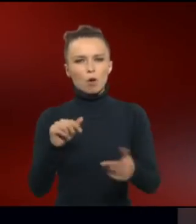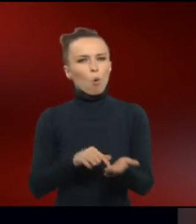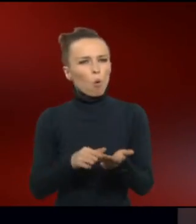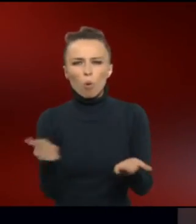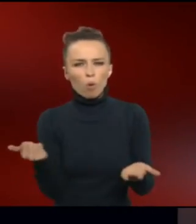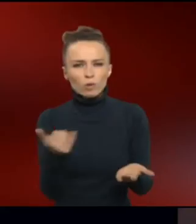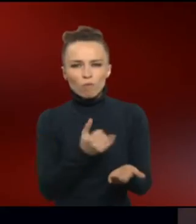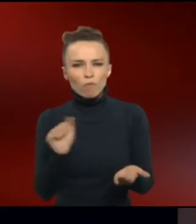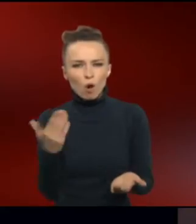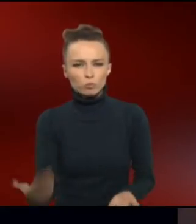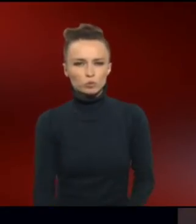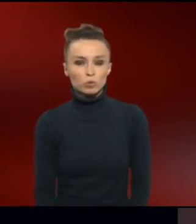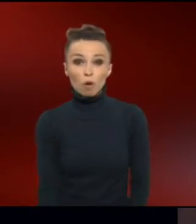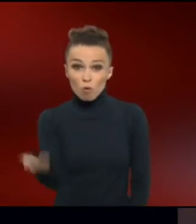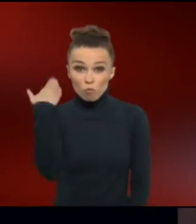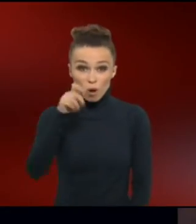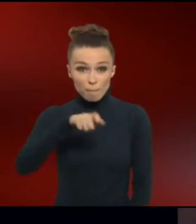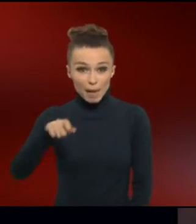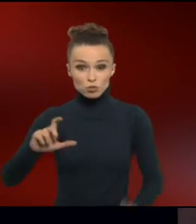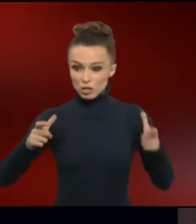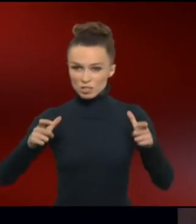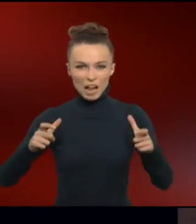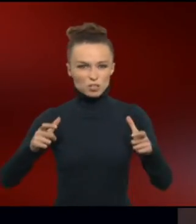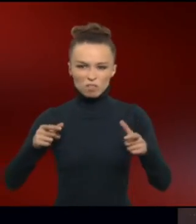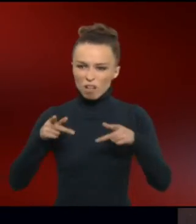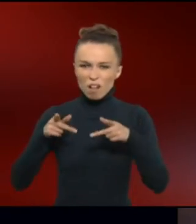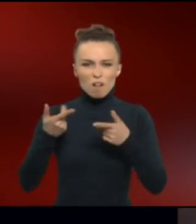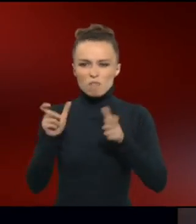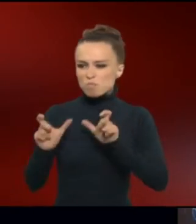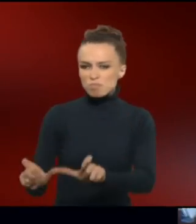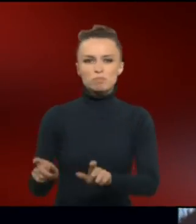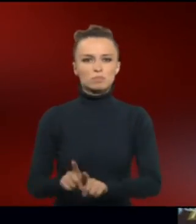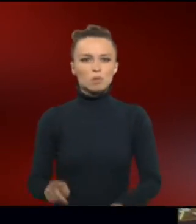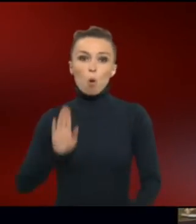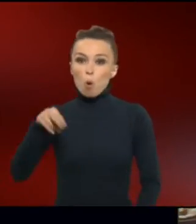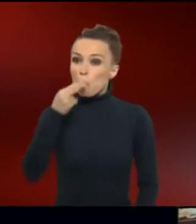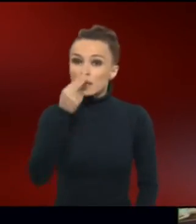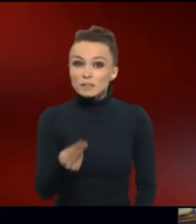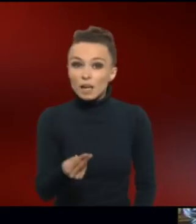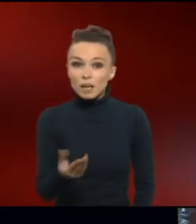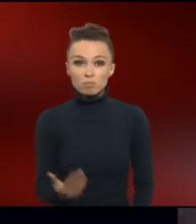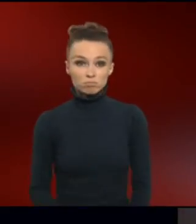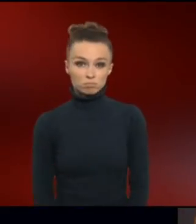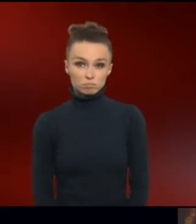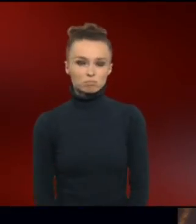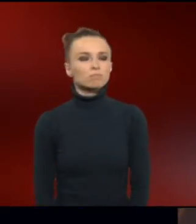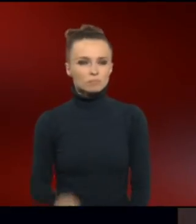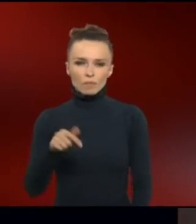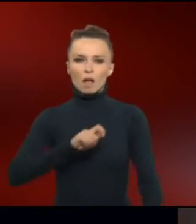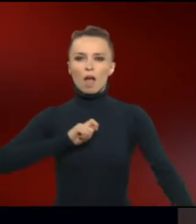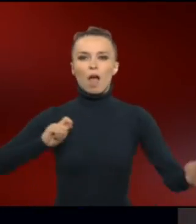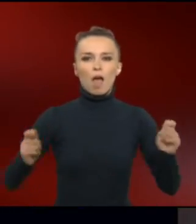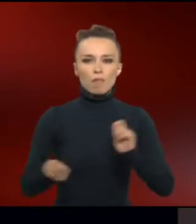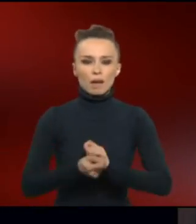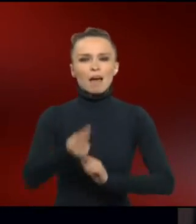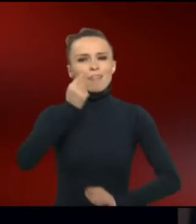Menschen möglicherweise damals von der Gesellschaft geächtet? Wurden sie übersehen? Nun, das änderte sich auf jeden Fall,